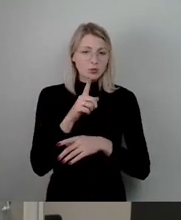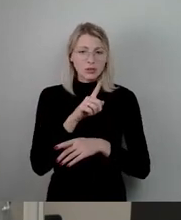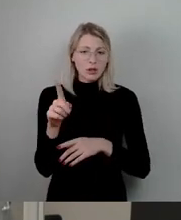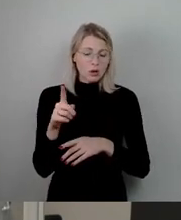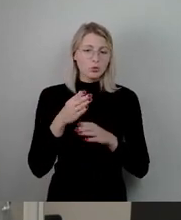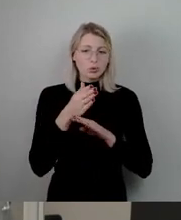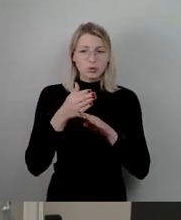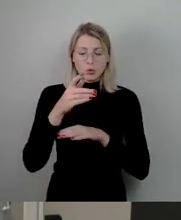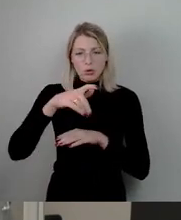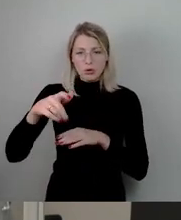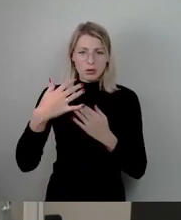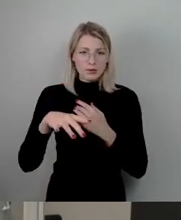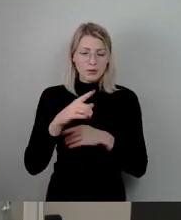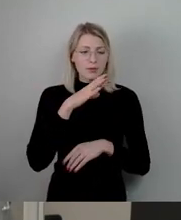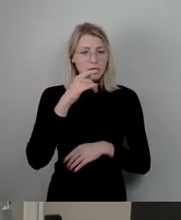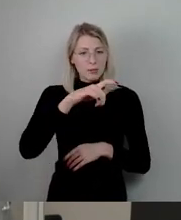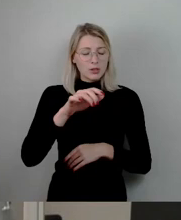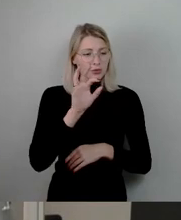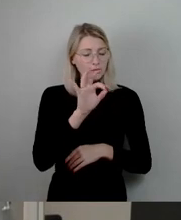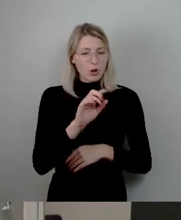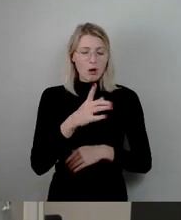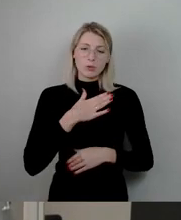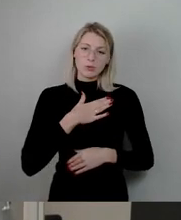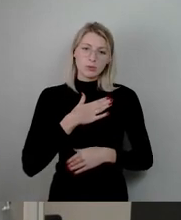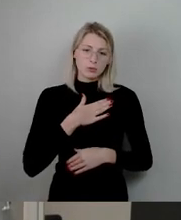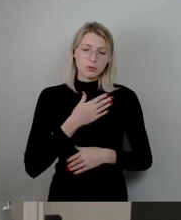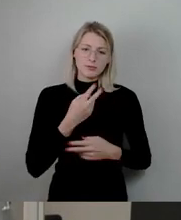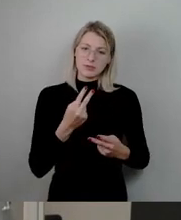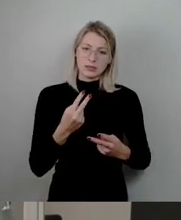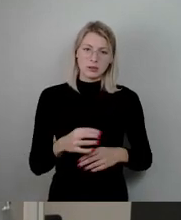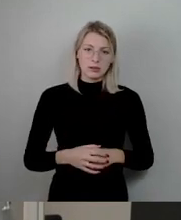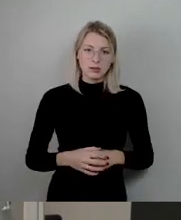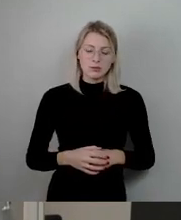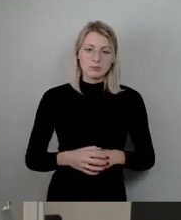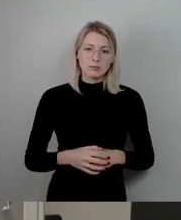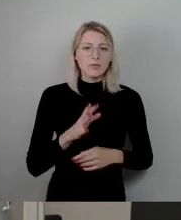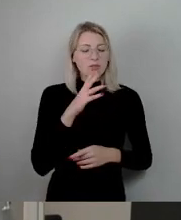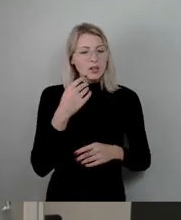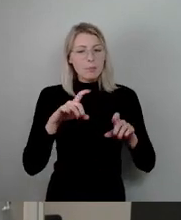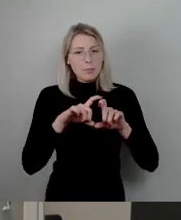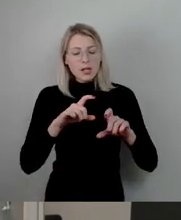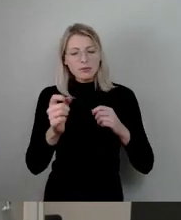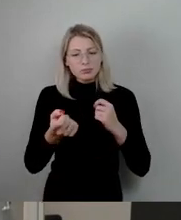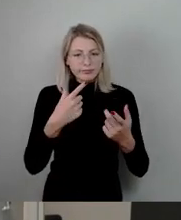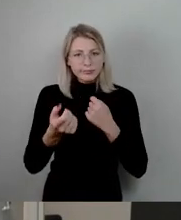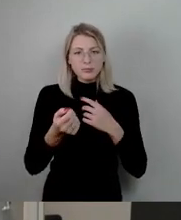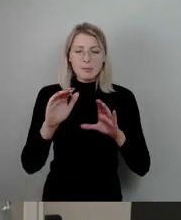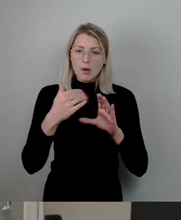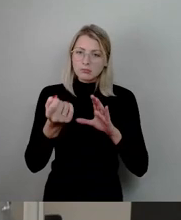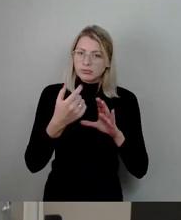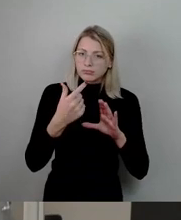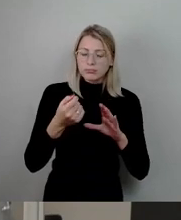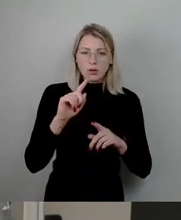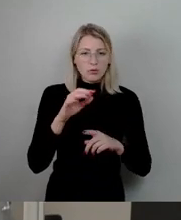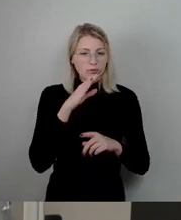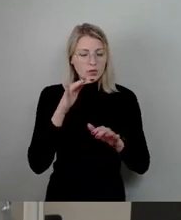dann in dieser Zeit auch ans Herz gewachsen. Das zeigen uns diese vielen Briefe und Mails, die wir uns in den letzten Wochen auch erreicht haben und